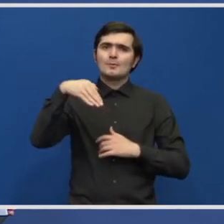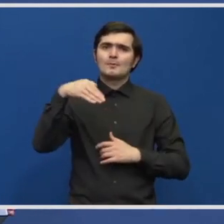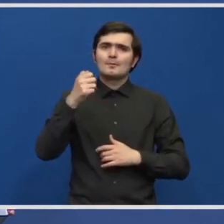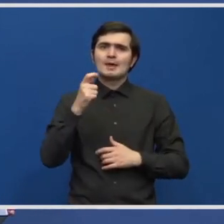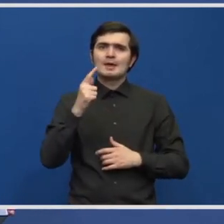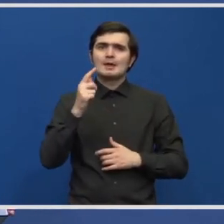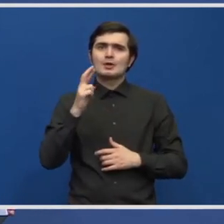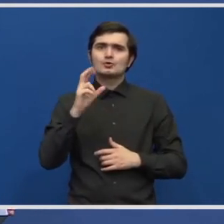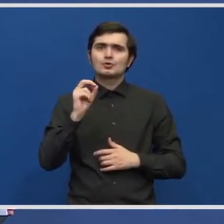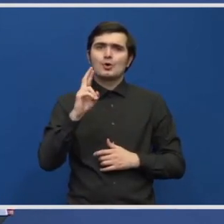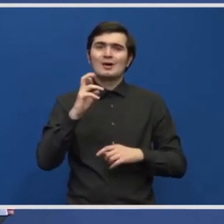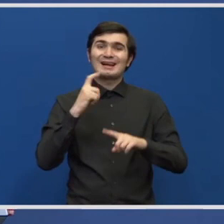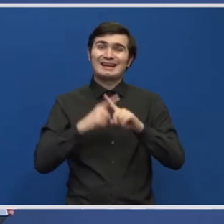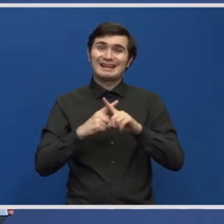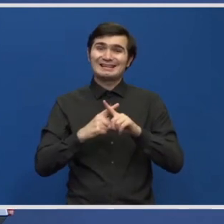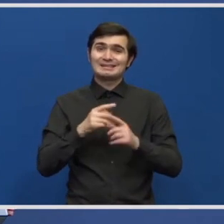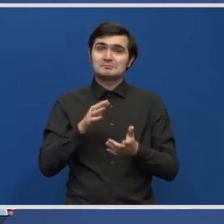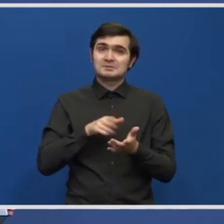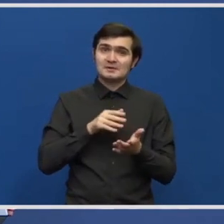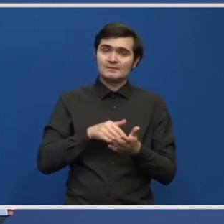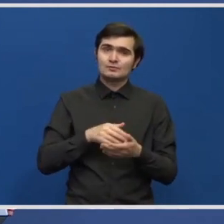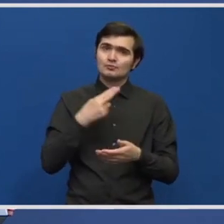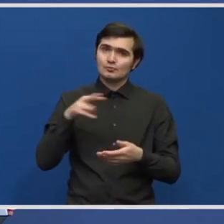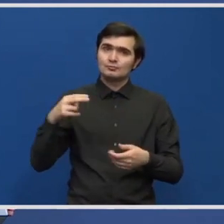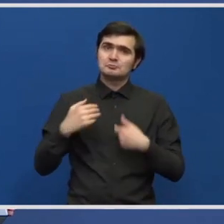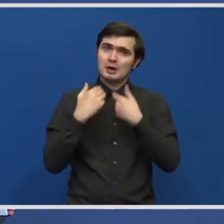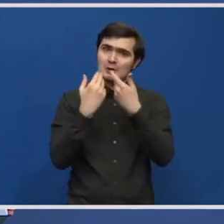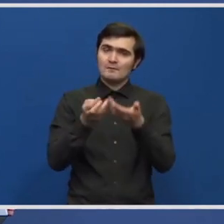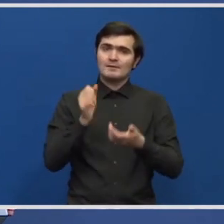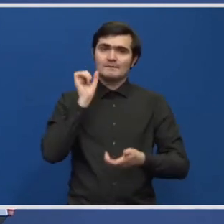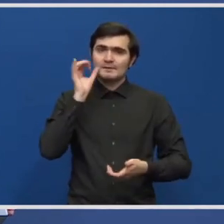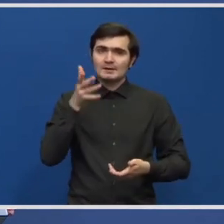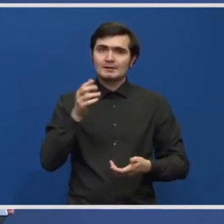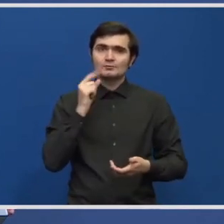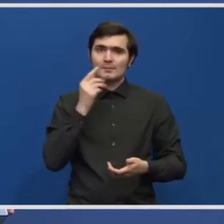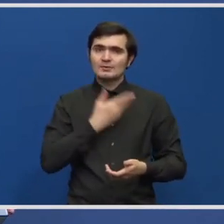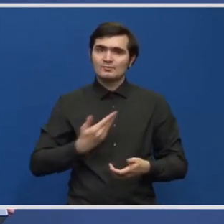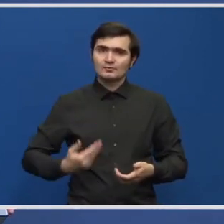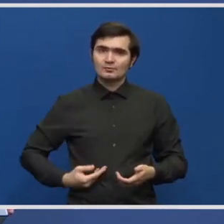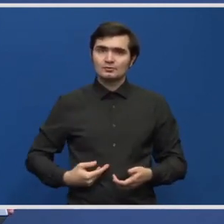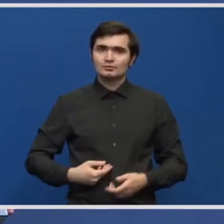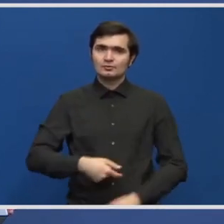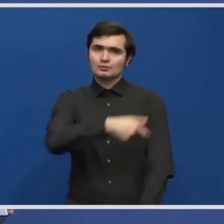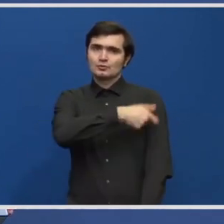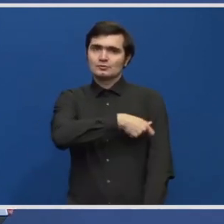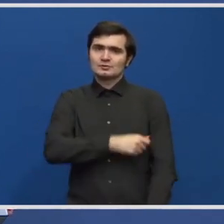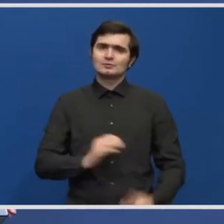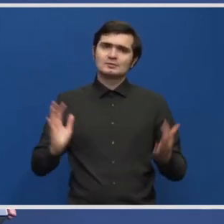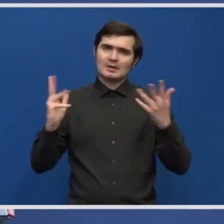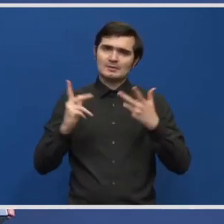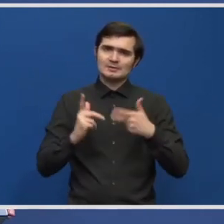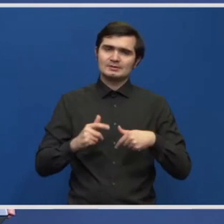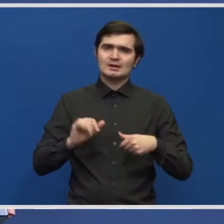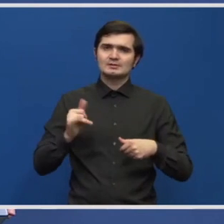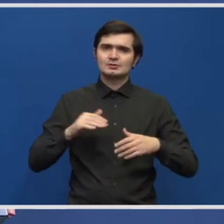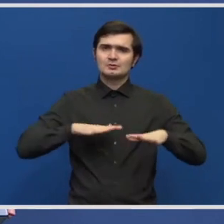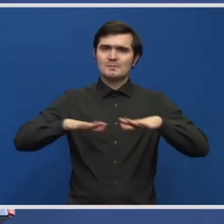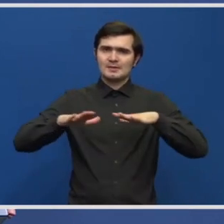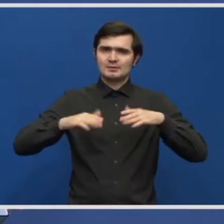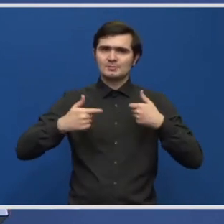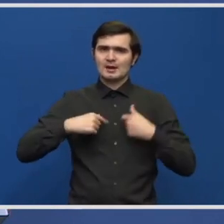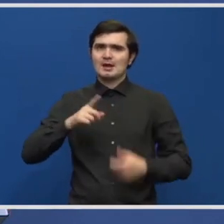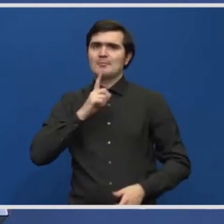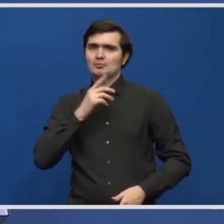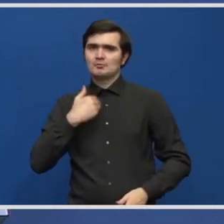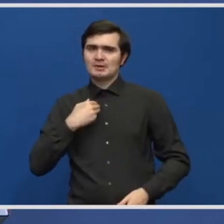serviciu continuă să fie fornizat zi de zi bucureștenilor. Consiliul de administrație și managementul pe care l-am numit acolo